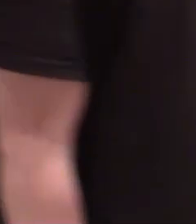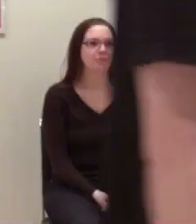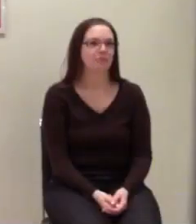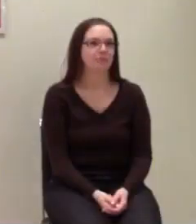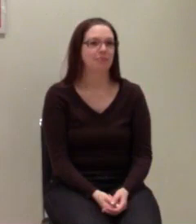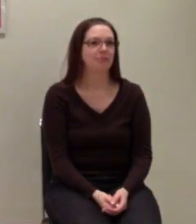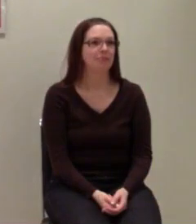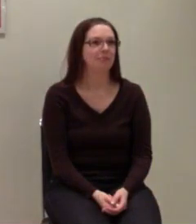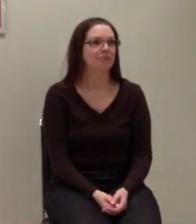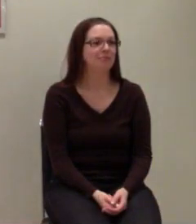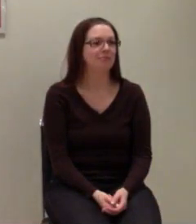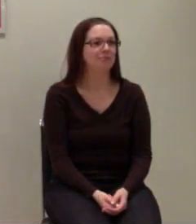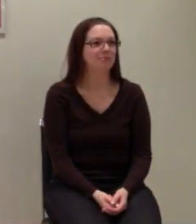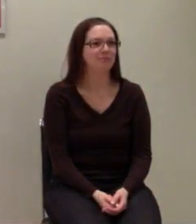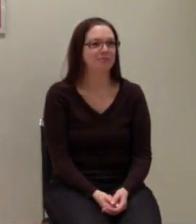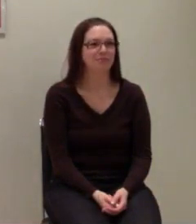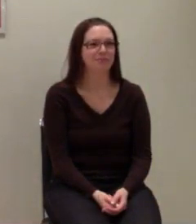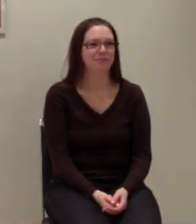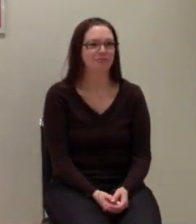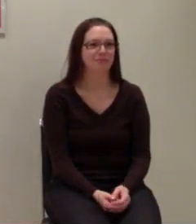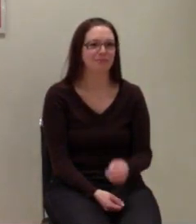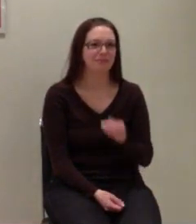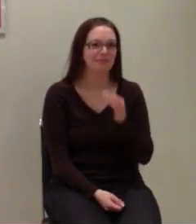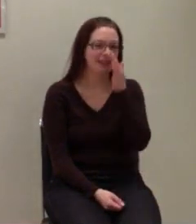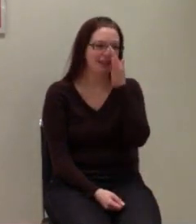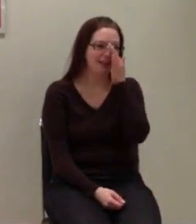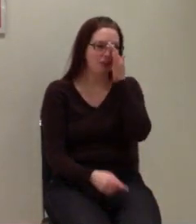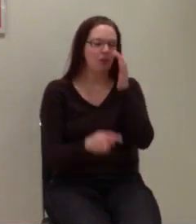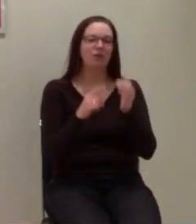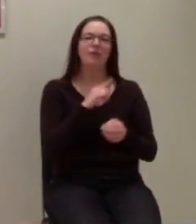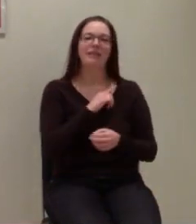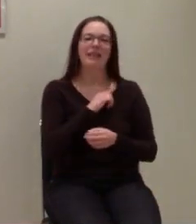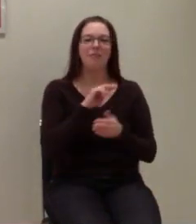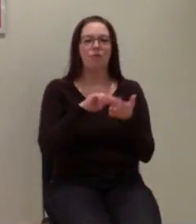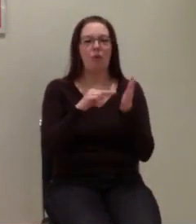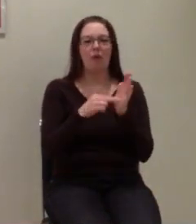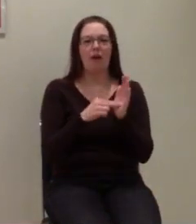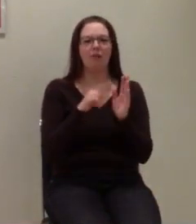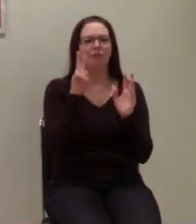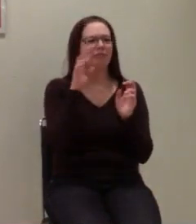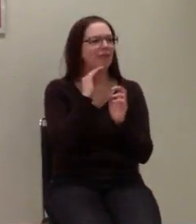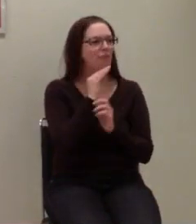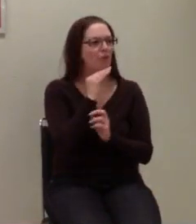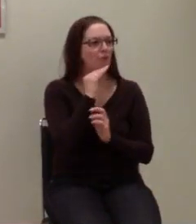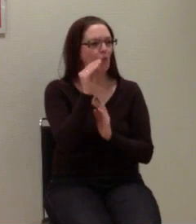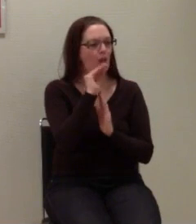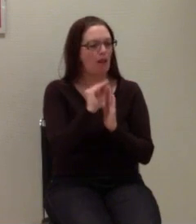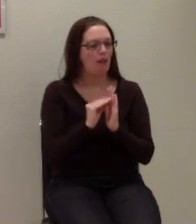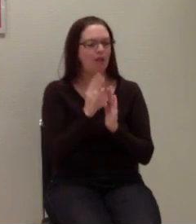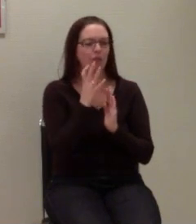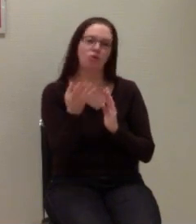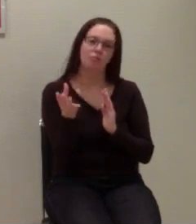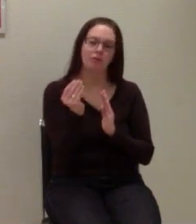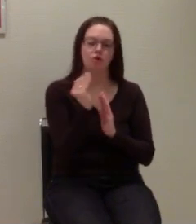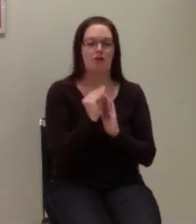ich habe jetzt hier bei mir kurz vorbereitet ein kleines Protokoll, dass wir das etwas mitprotokollieren. Ich würde jetzt